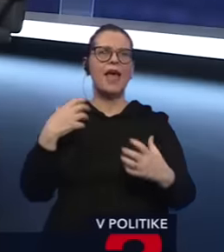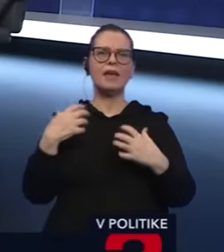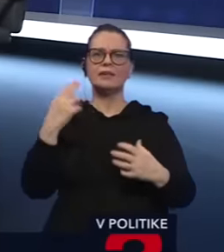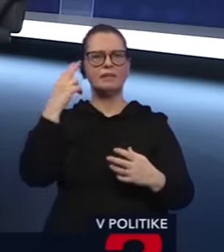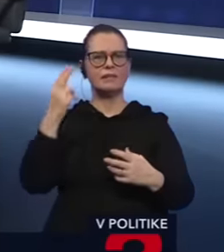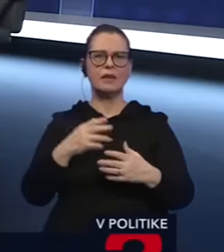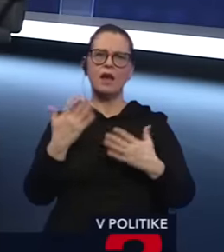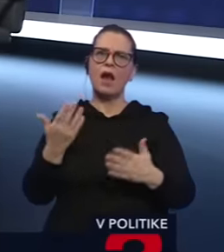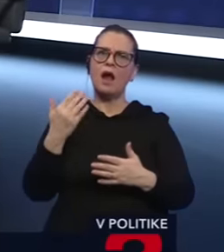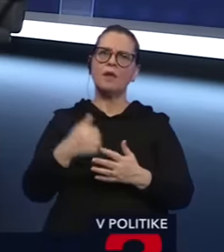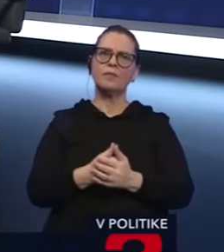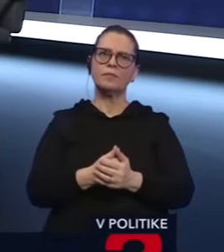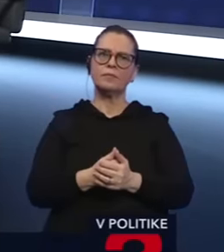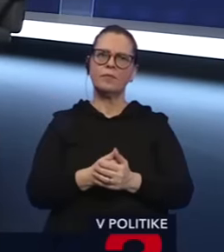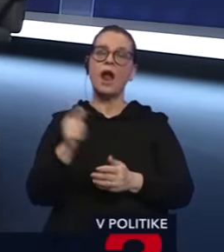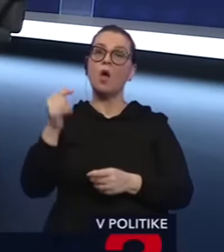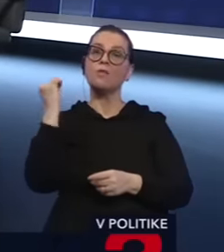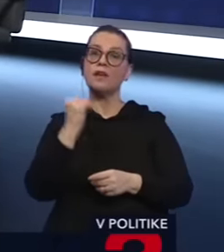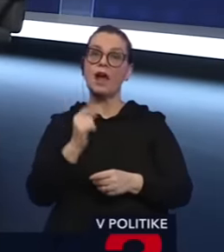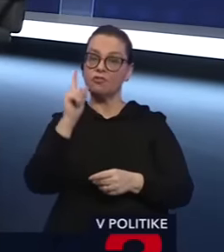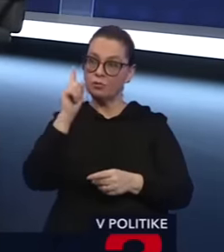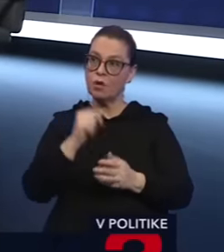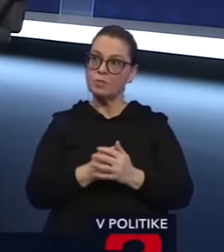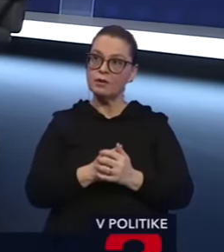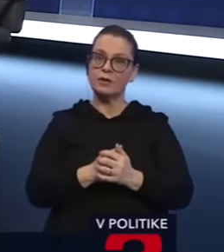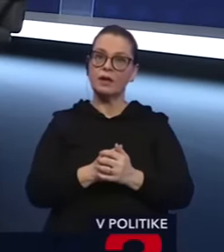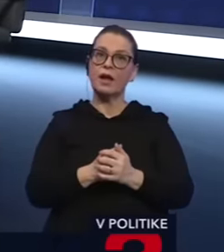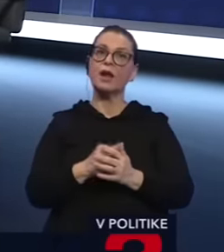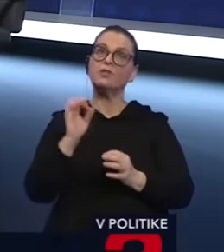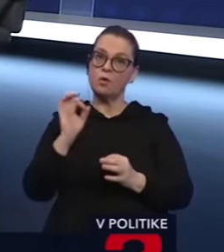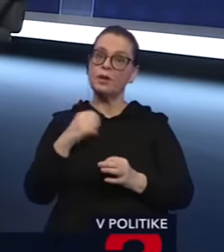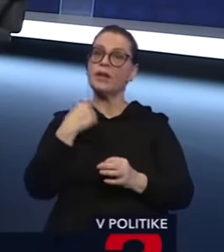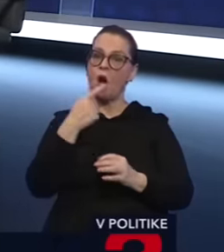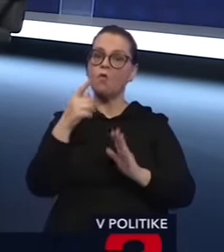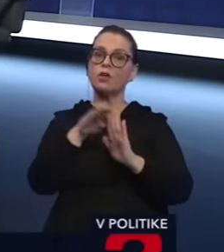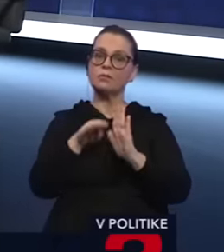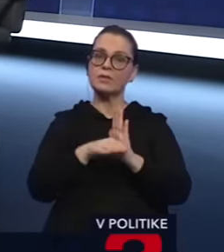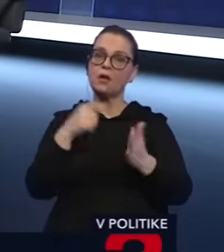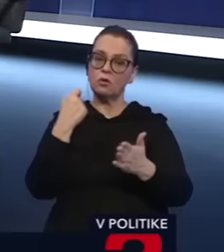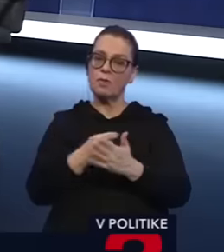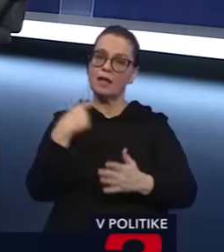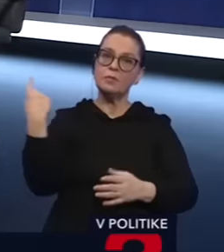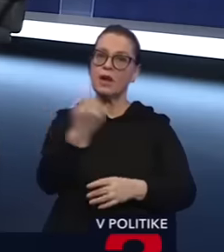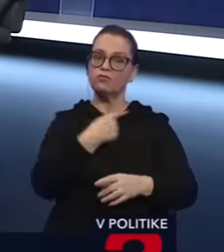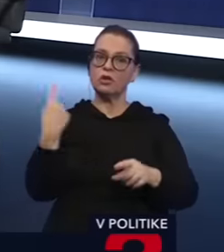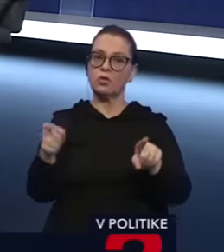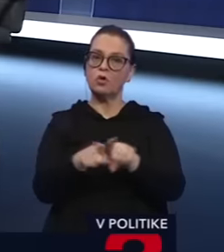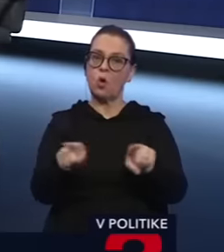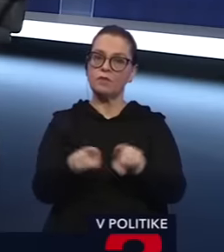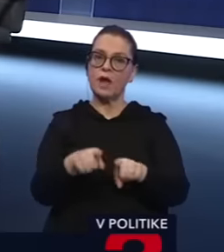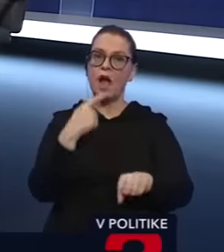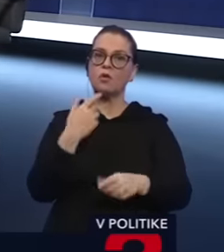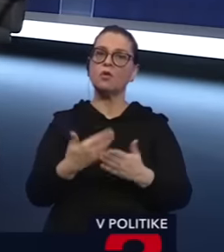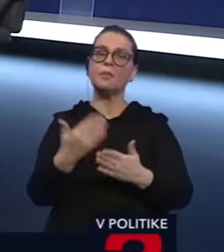bývalého amerického... No moment. moment. Samozrejme. Ja hovorím, aby zákony platili pre všetkých rovnako. A v tom sa zhodneme. napríklad